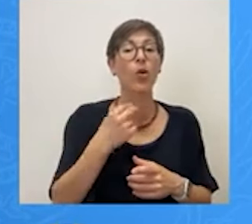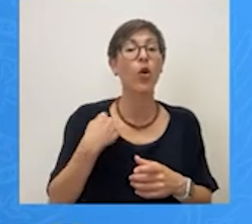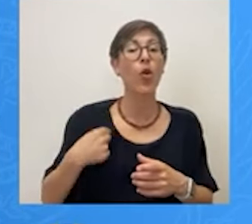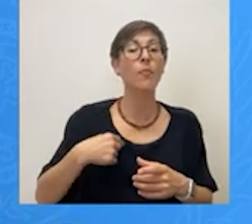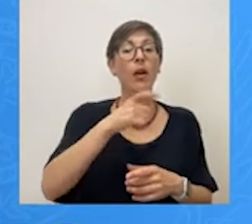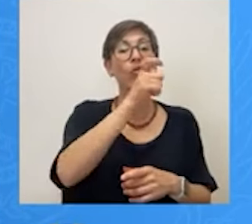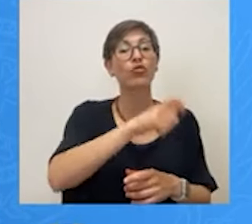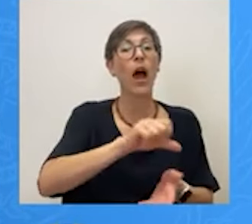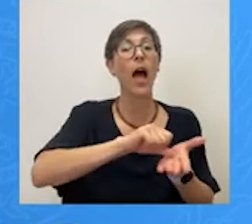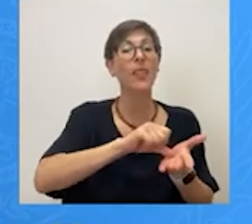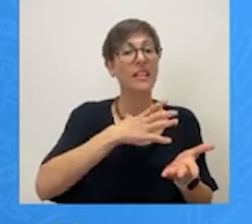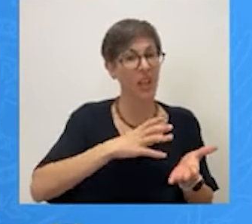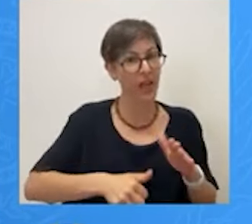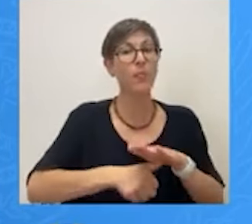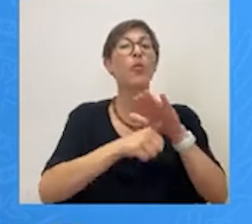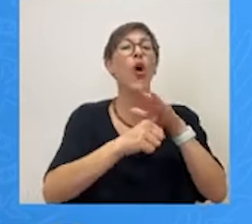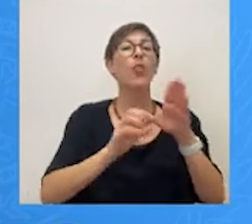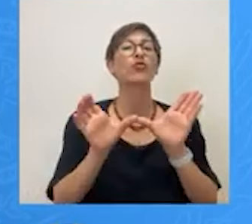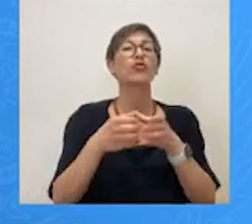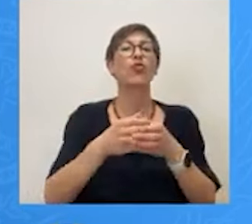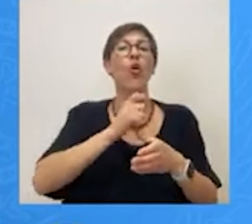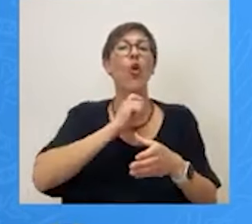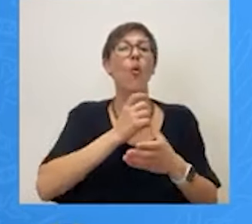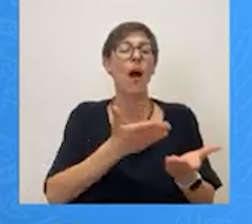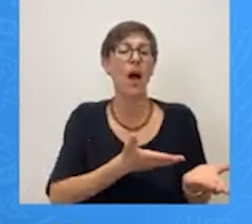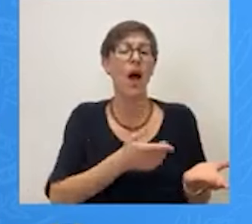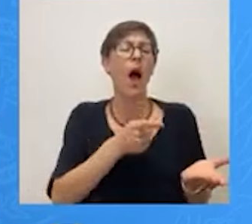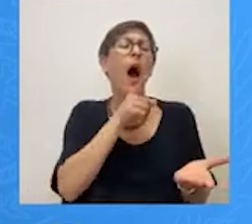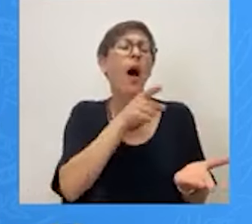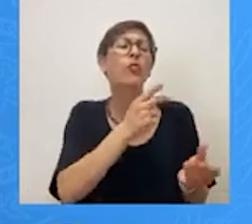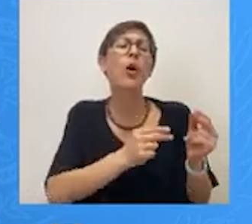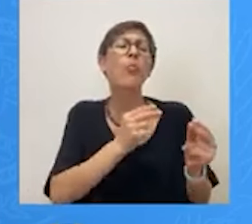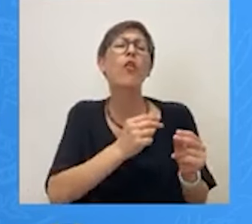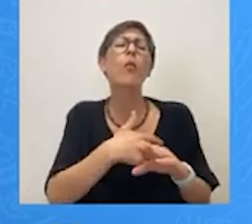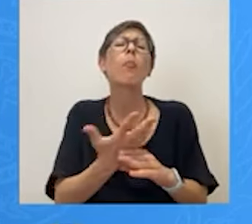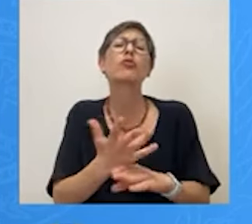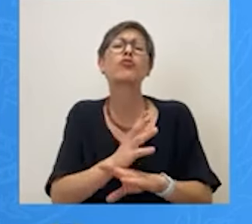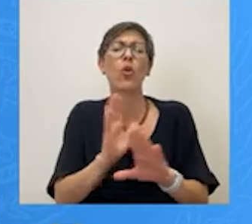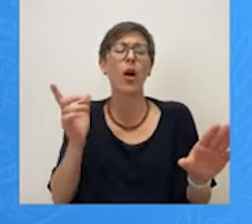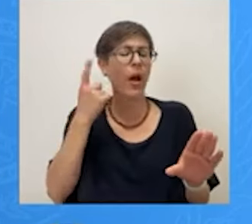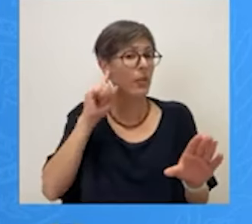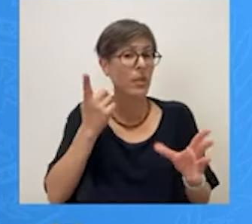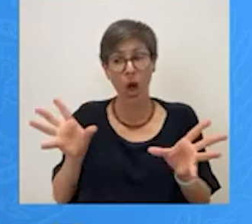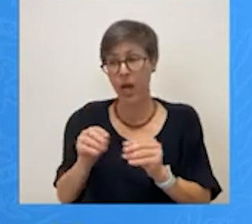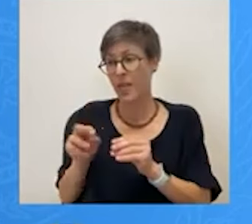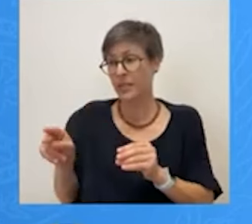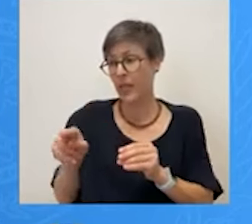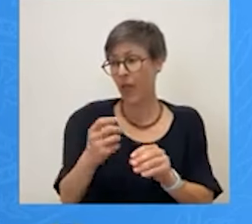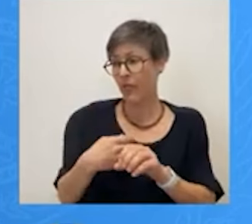στο κόμμα του. Αυτό αφορά το Παζόκ. Δεν ξέρω αν συνάδελφοι του Παζόκ το κόμμα